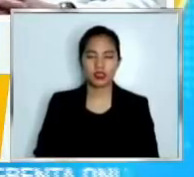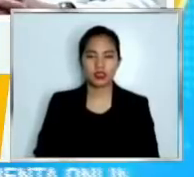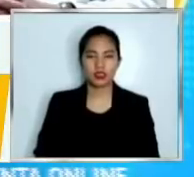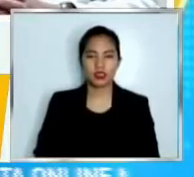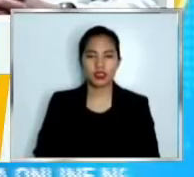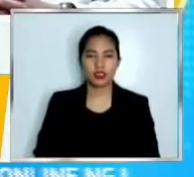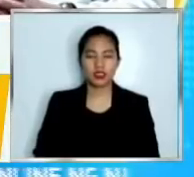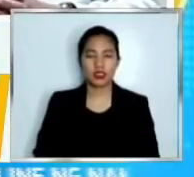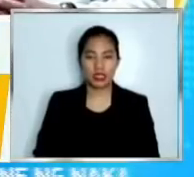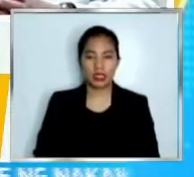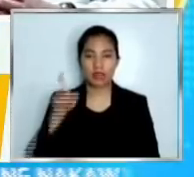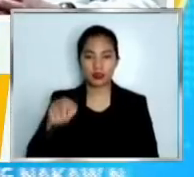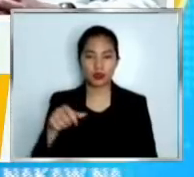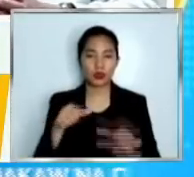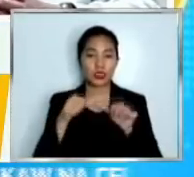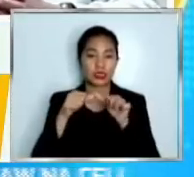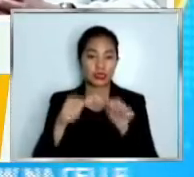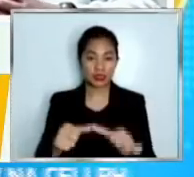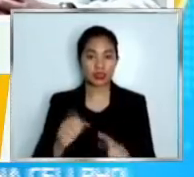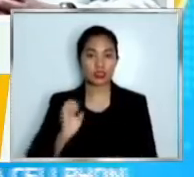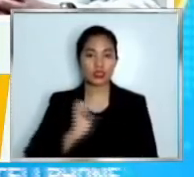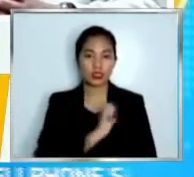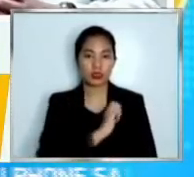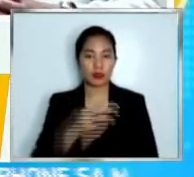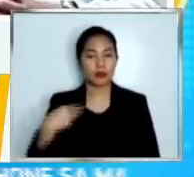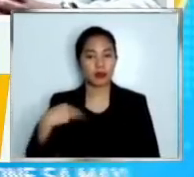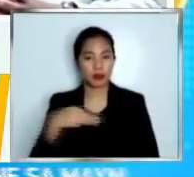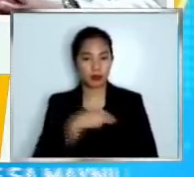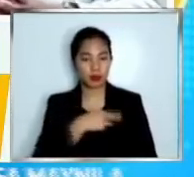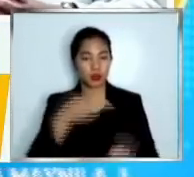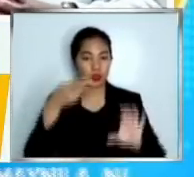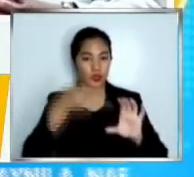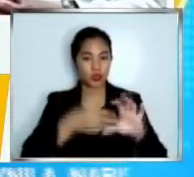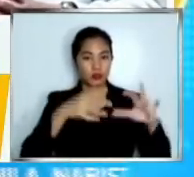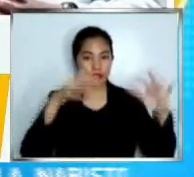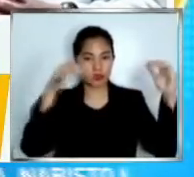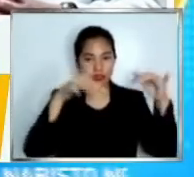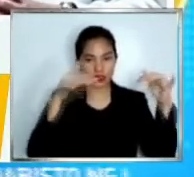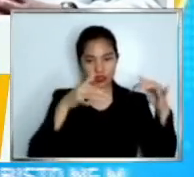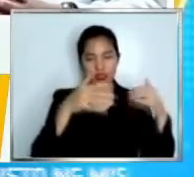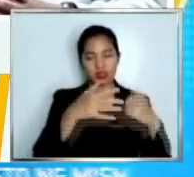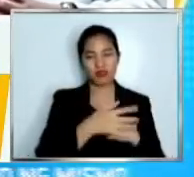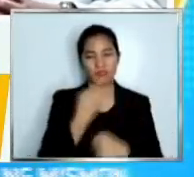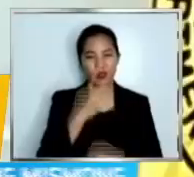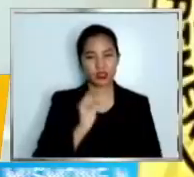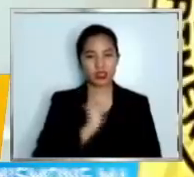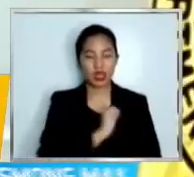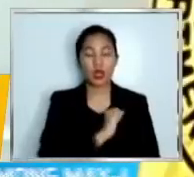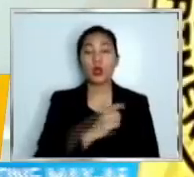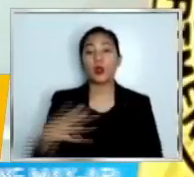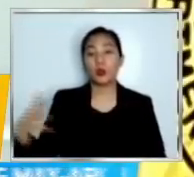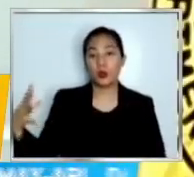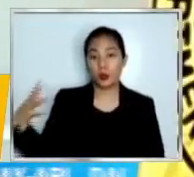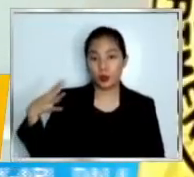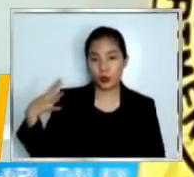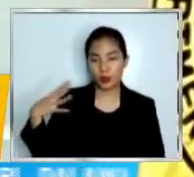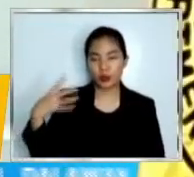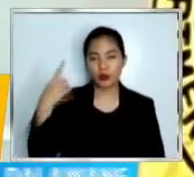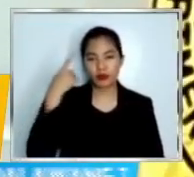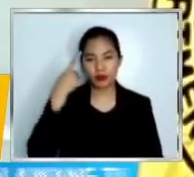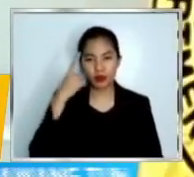dumaloh ang mga ekotipo ang mga opisyal dun sa kanilang mga hiling. So, atingin na natin ang kasabutan